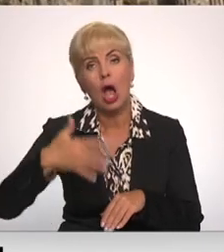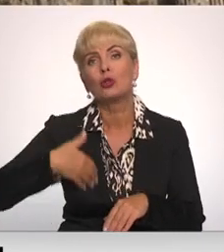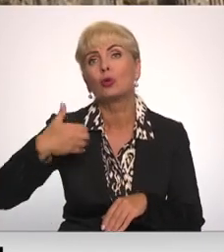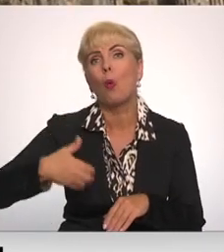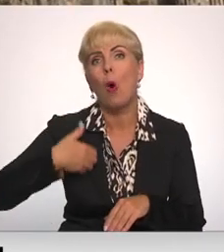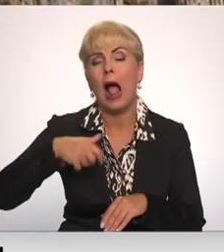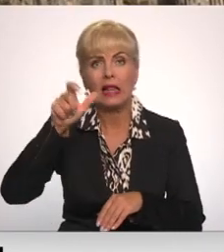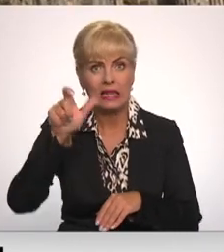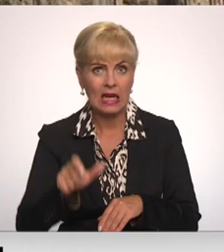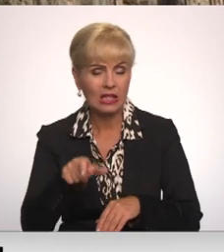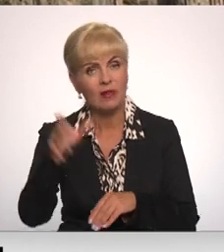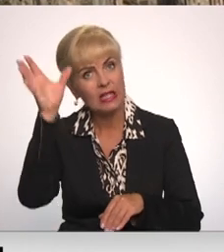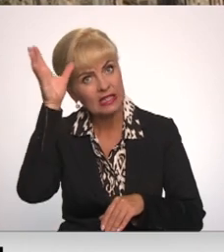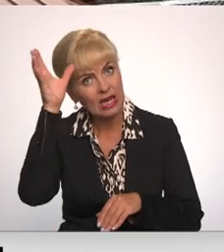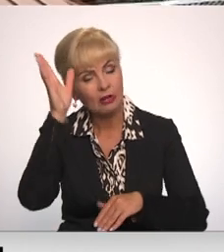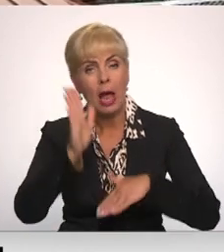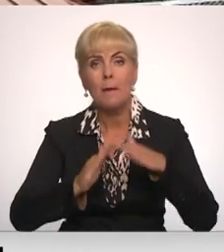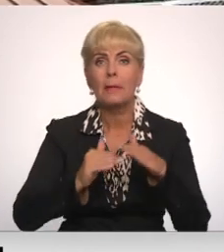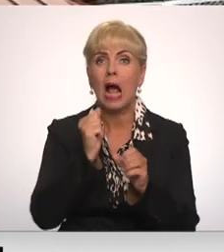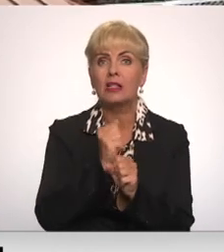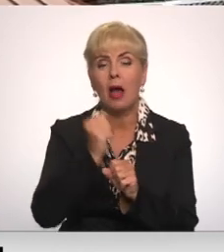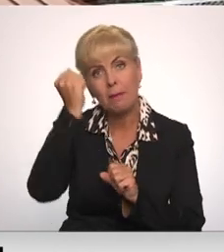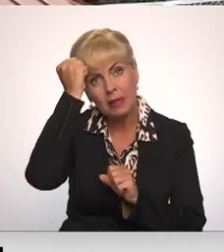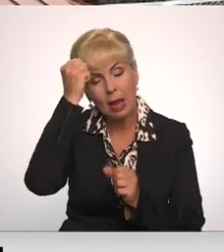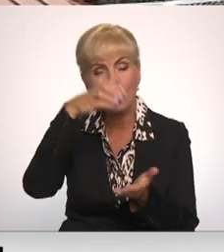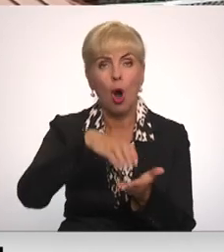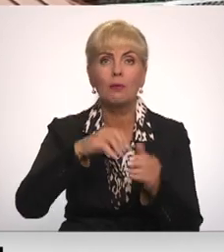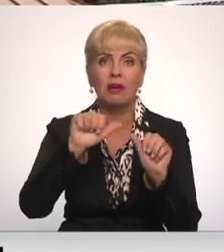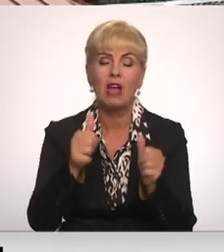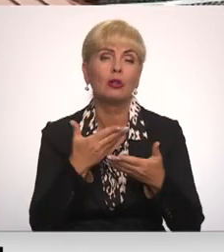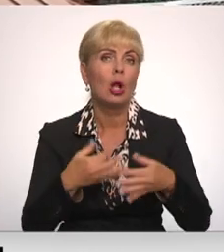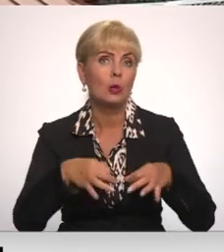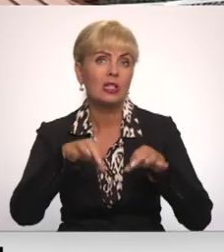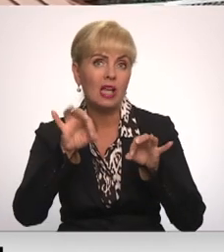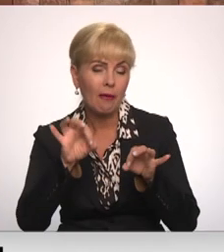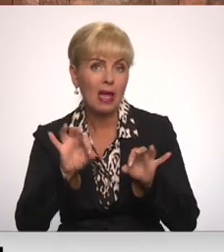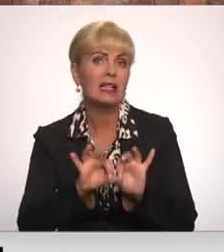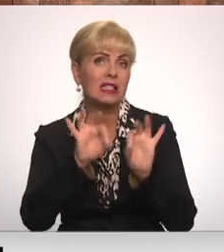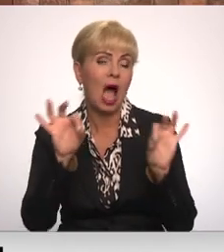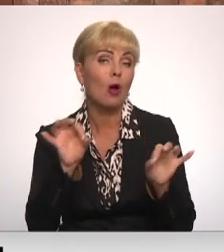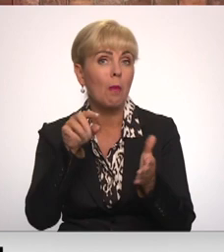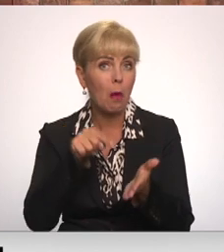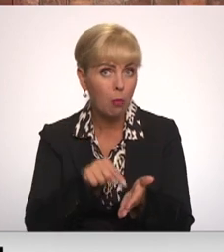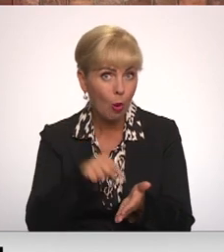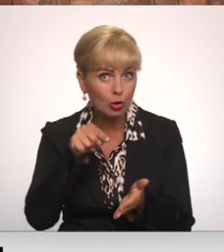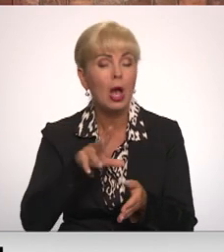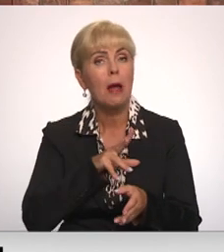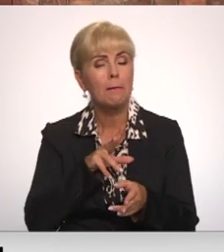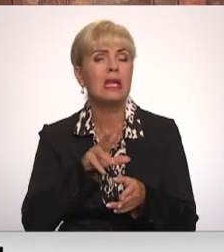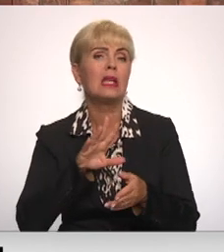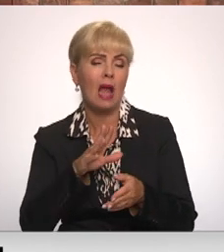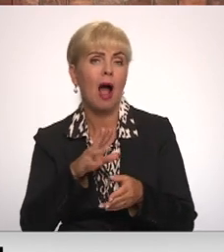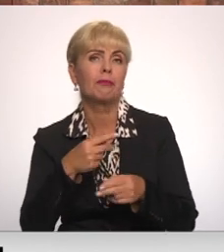Sandlere. Viņa zinātniski praktiskais darbs piemiņas objektu veidotājiem bijis svarīgs atspēriena punkts. Taču bijuši arī šķēršļi.